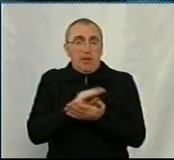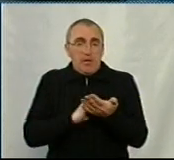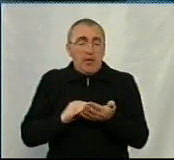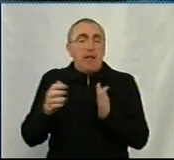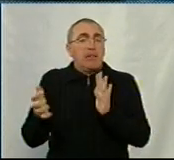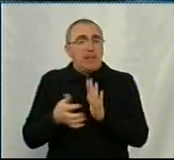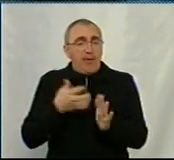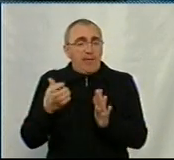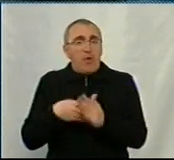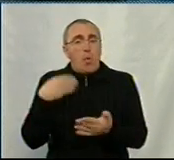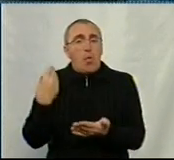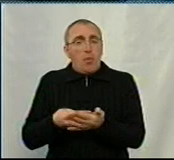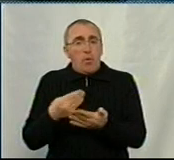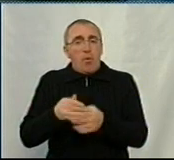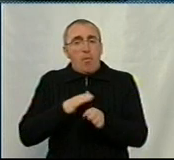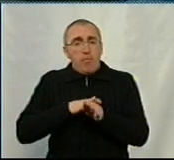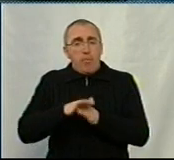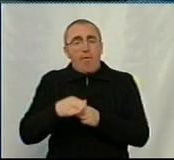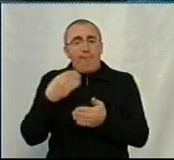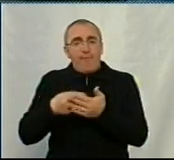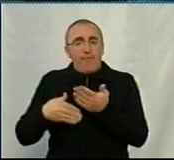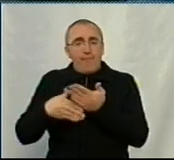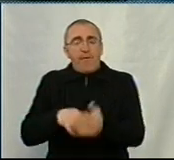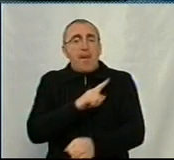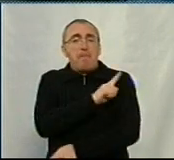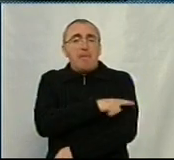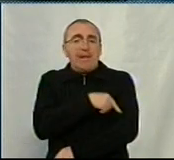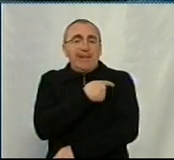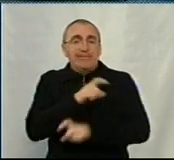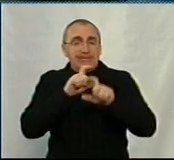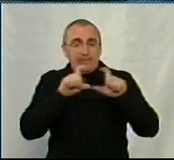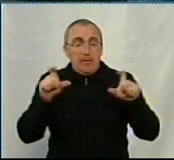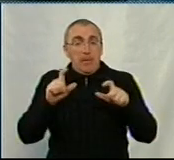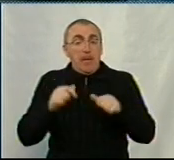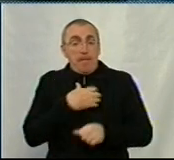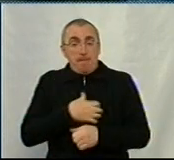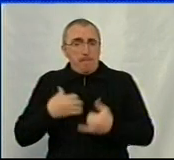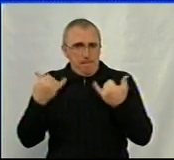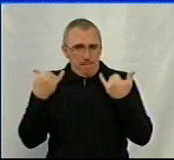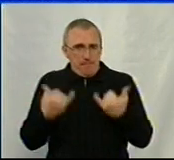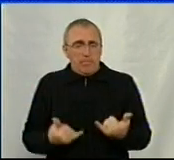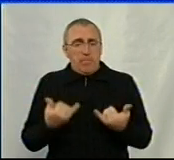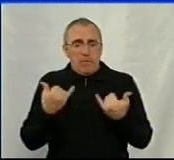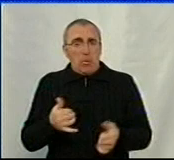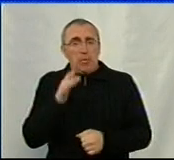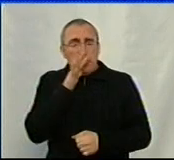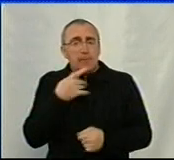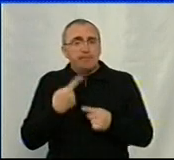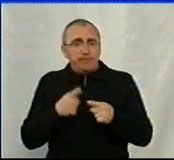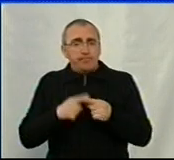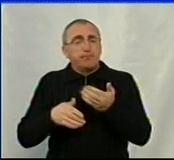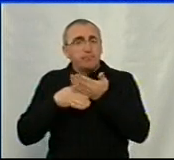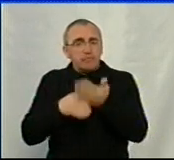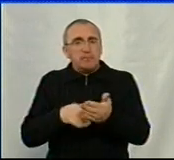вистачає грошей повноцінно фінансувати медицину. Я вважаю, що пріоритет на даний момент – це все ж таки